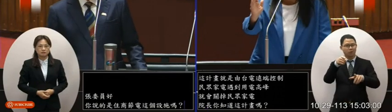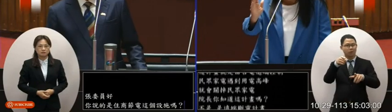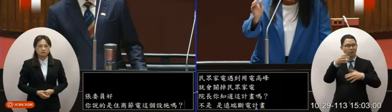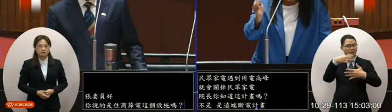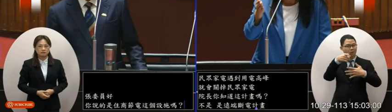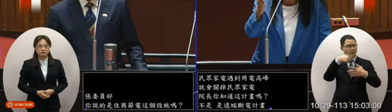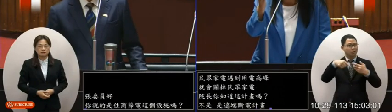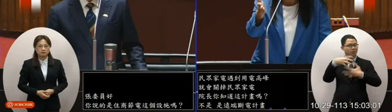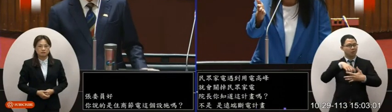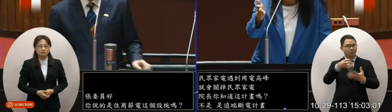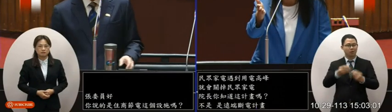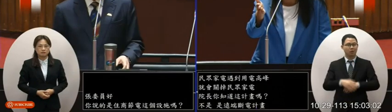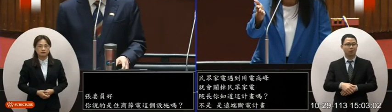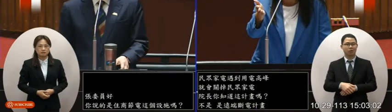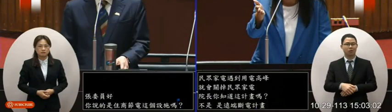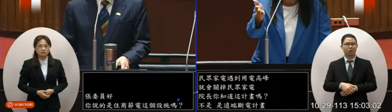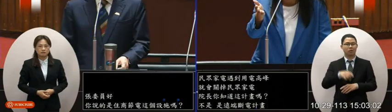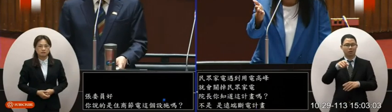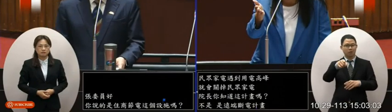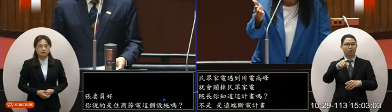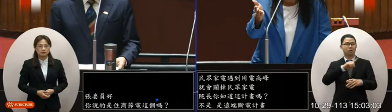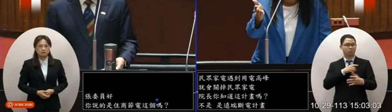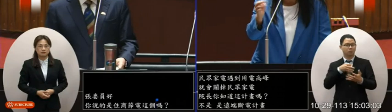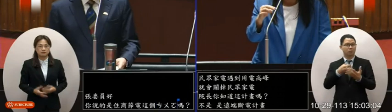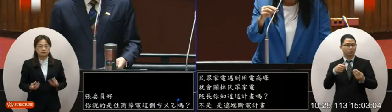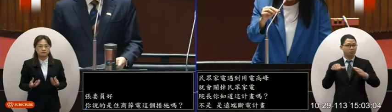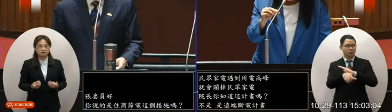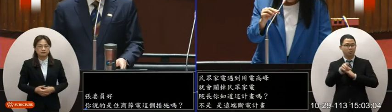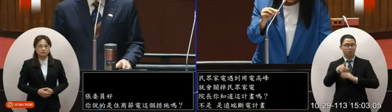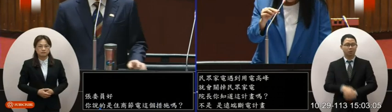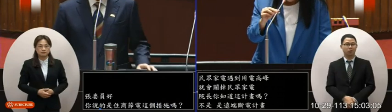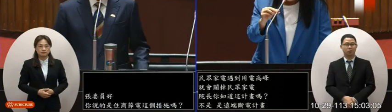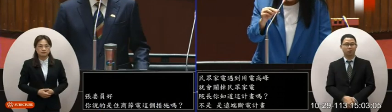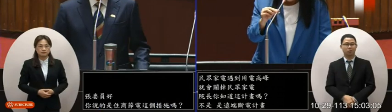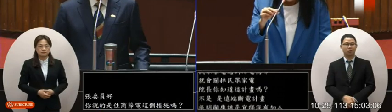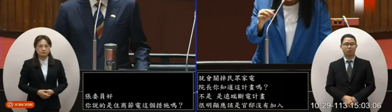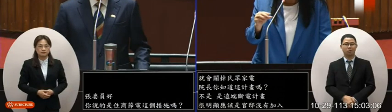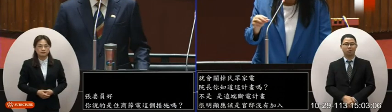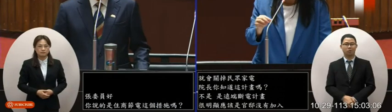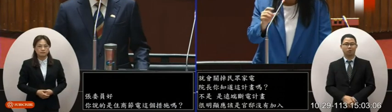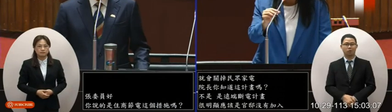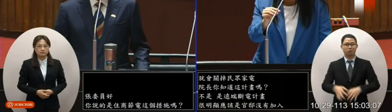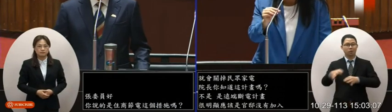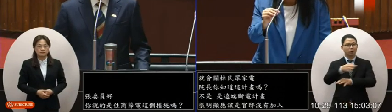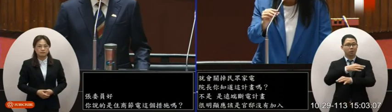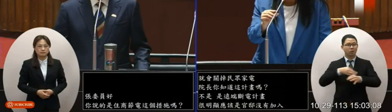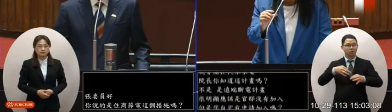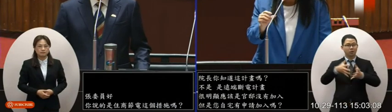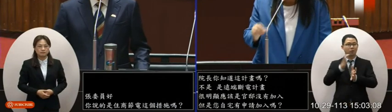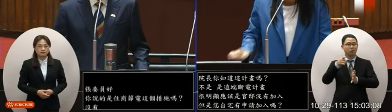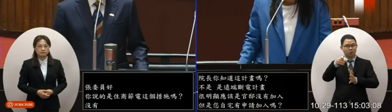加入但是您自在有申請加入嗎沒有沒有 那請問一下經濟部長有加入嗎